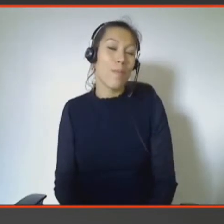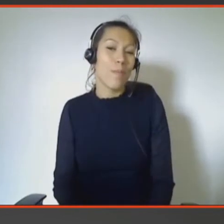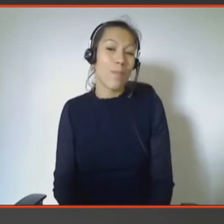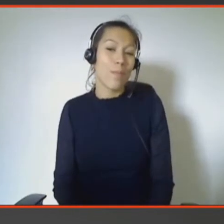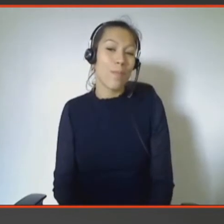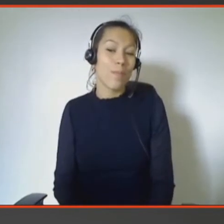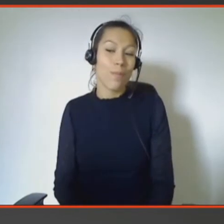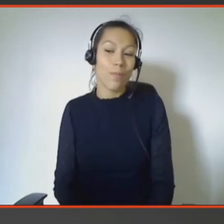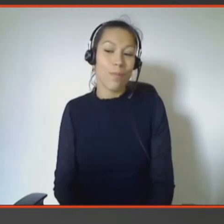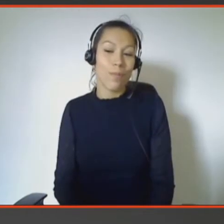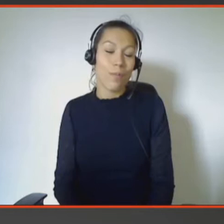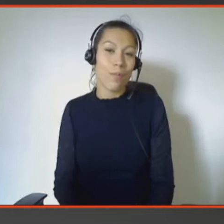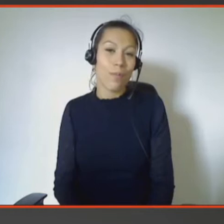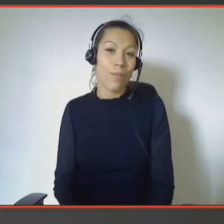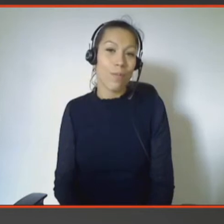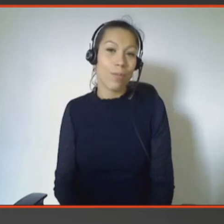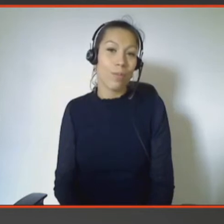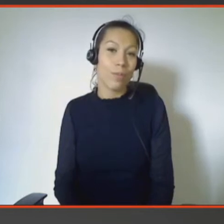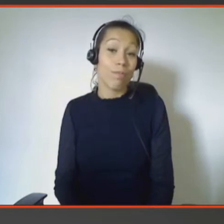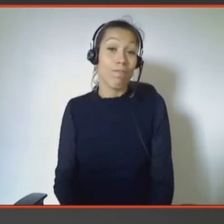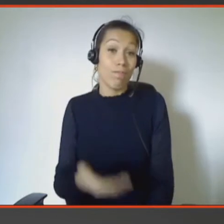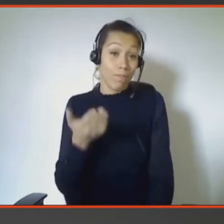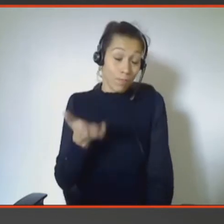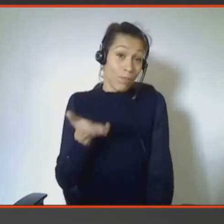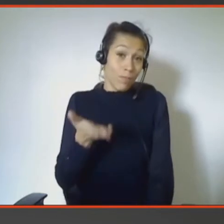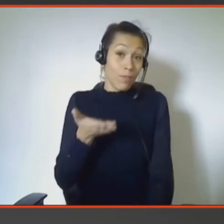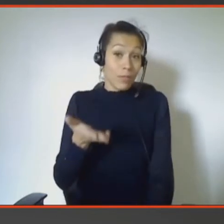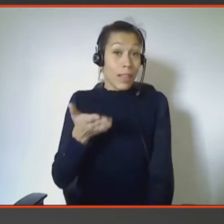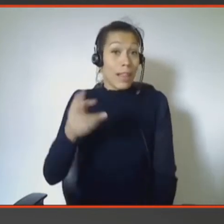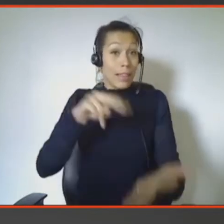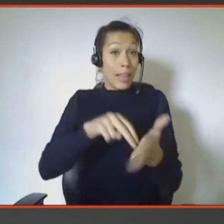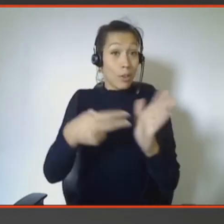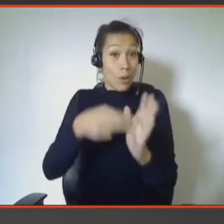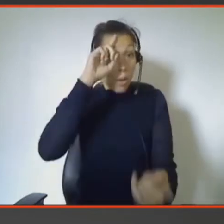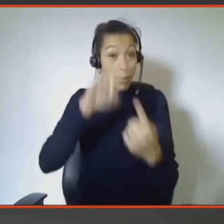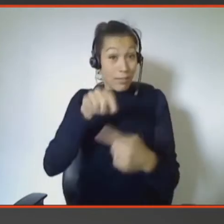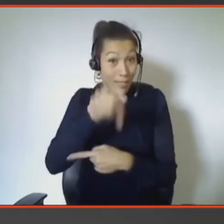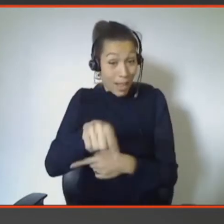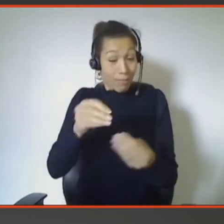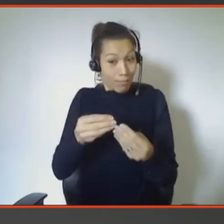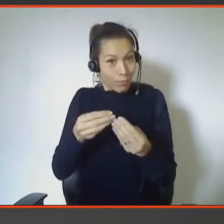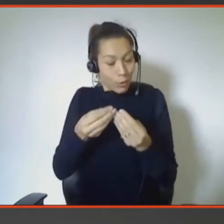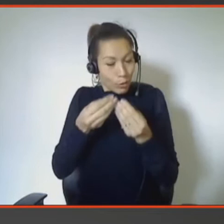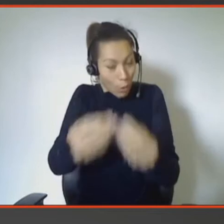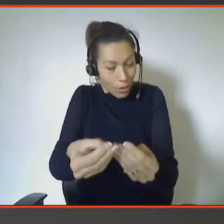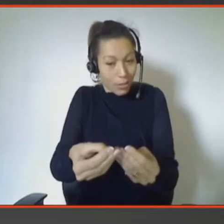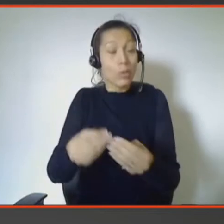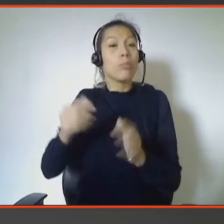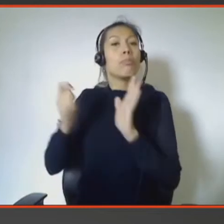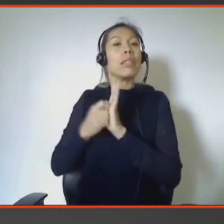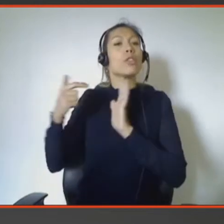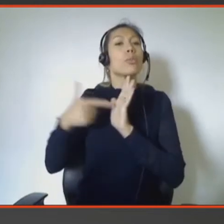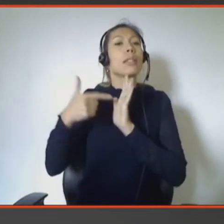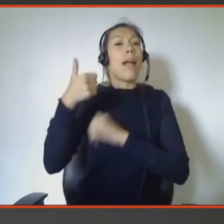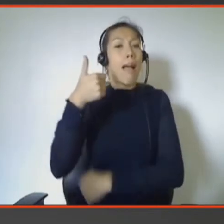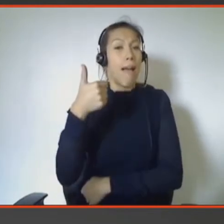Et ça,'est tout à fait l'impact de cette technologie. Donc, ça a été défini en 2001 par des auteurs. Et eux, ils disent que